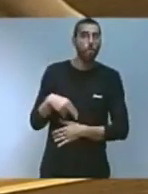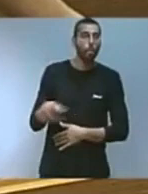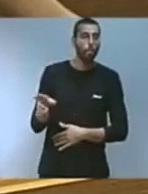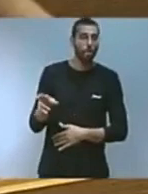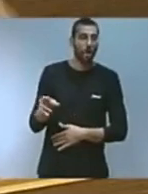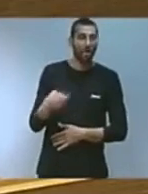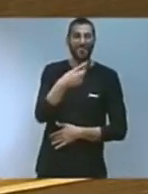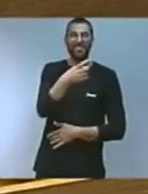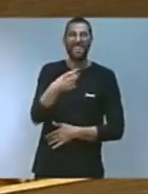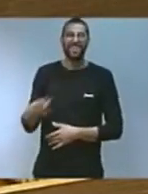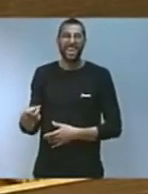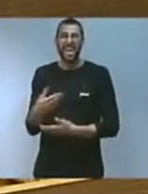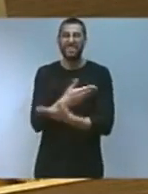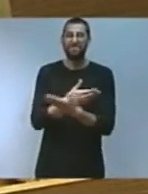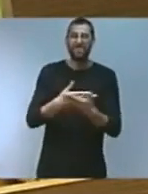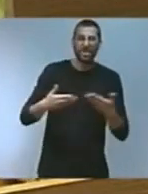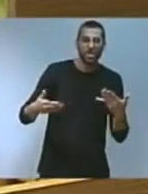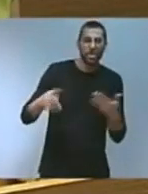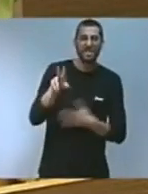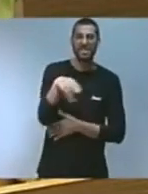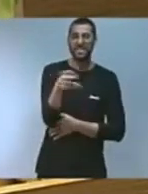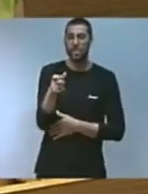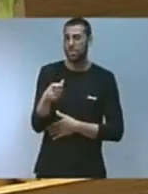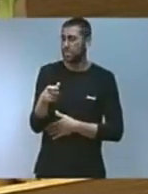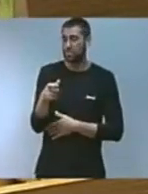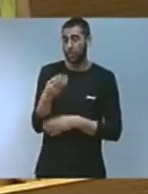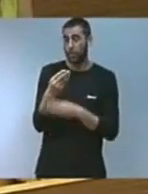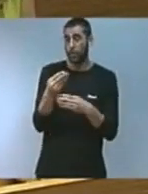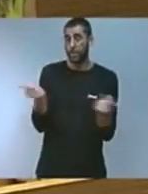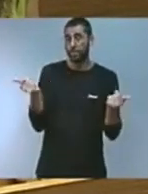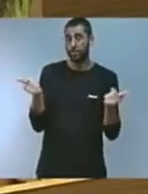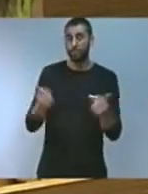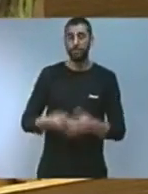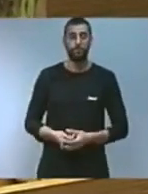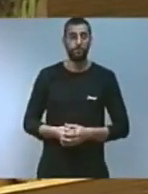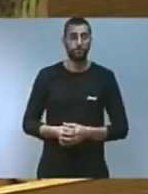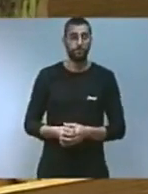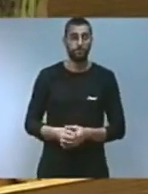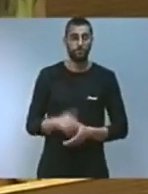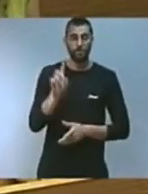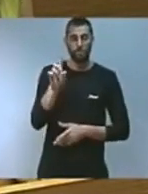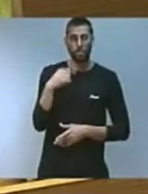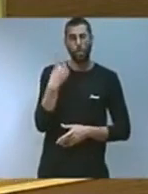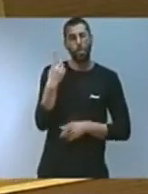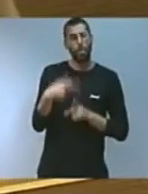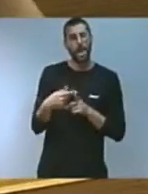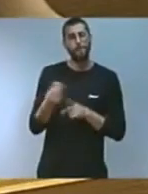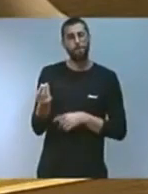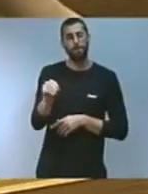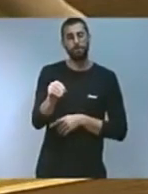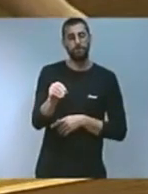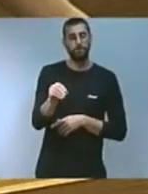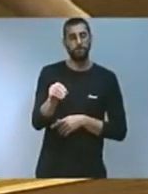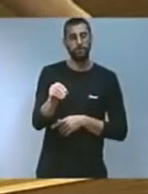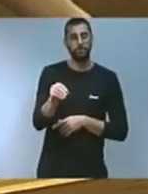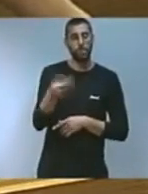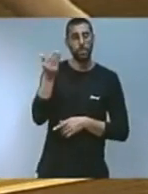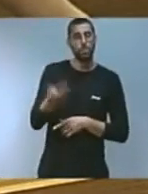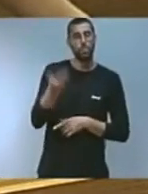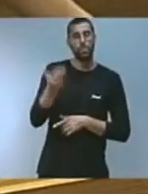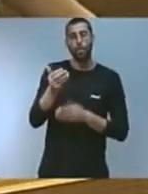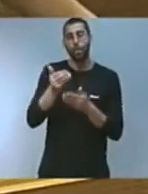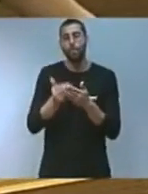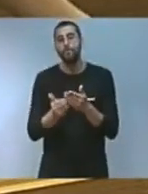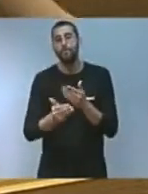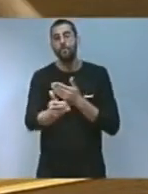milions d'euros desapareguts amb estos danys. Però mirem, vaig a introduir un element, la importància de projectar el futur